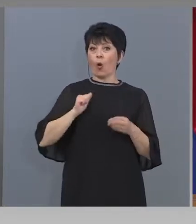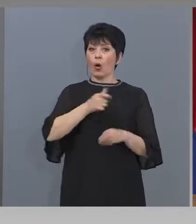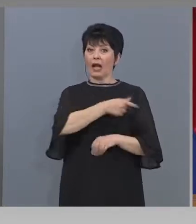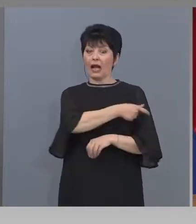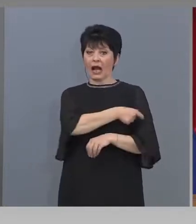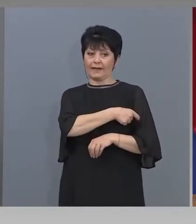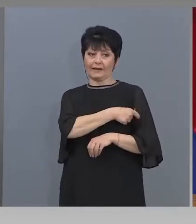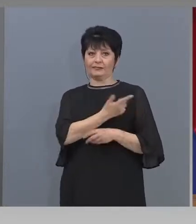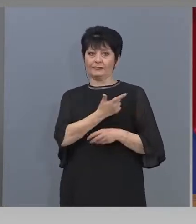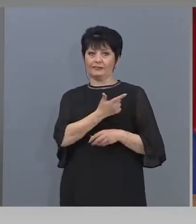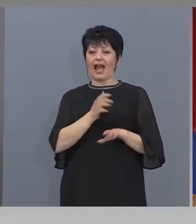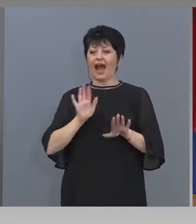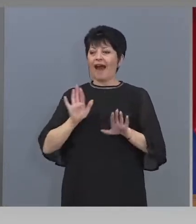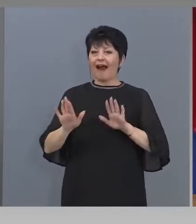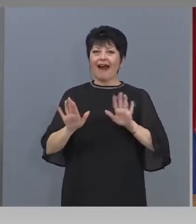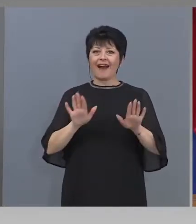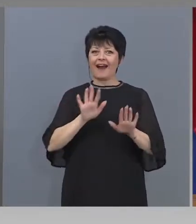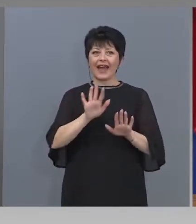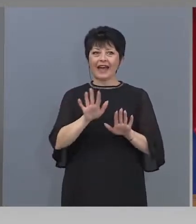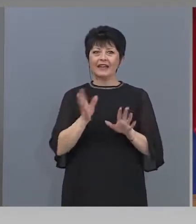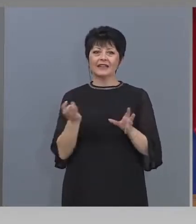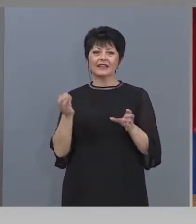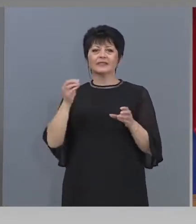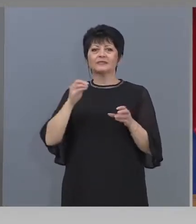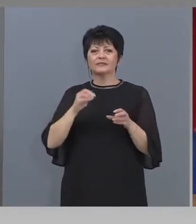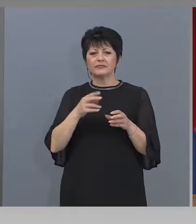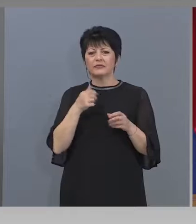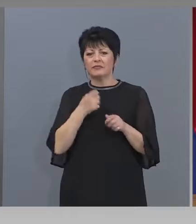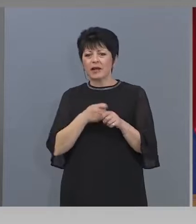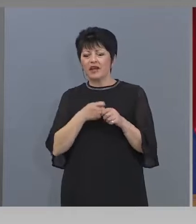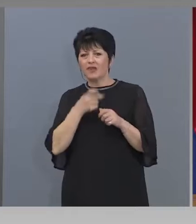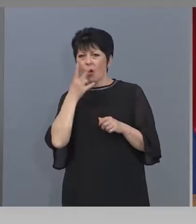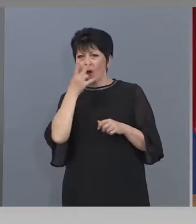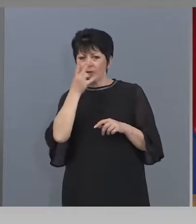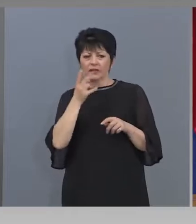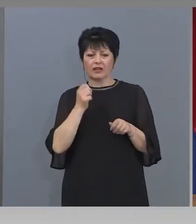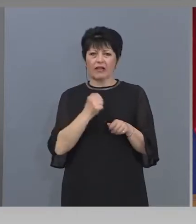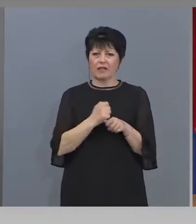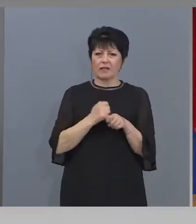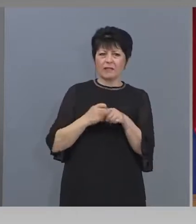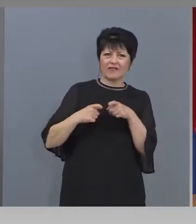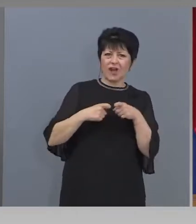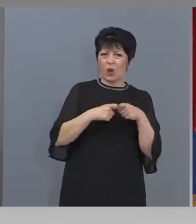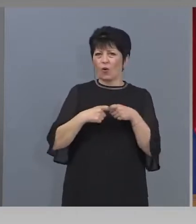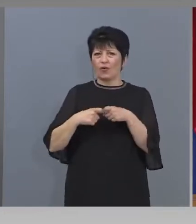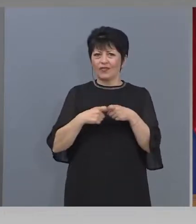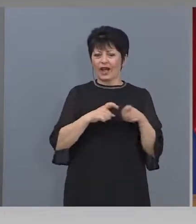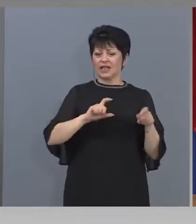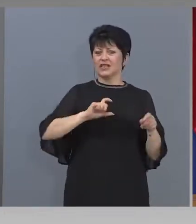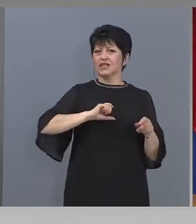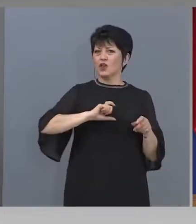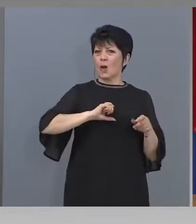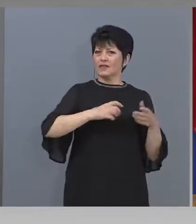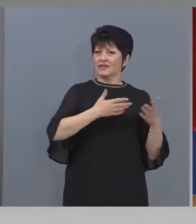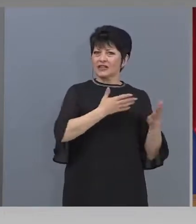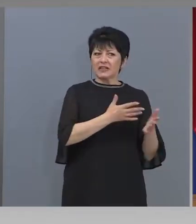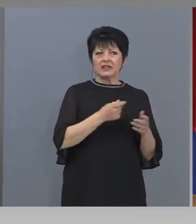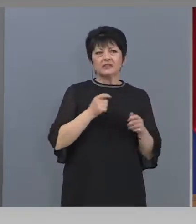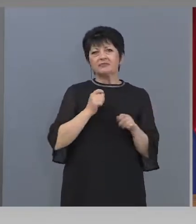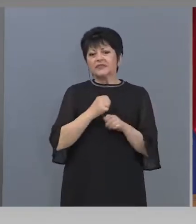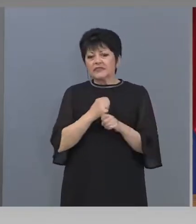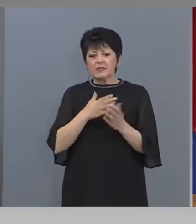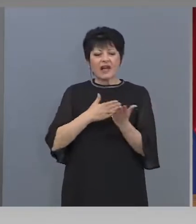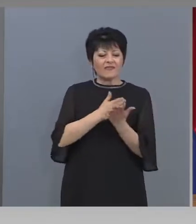Галерията непрекъснато се опитва да влезе в контакт с собственика и да се разработат някакви варианти на